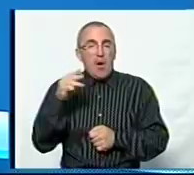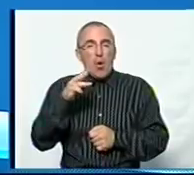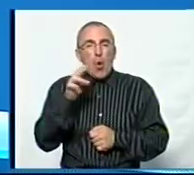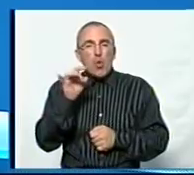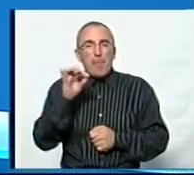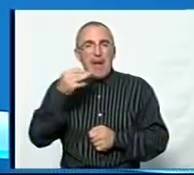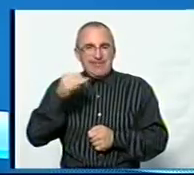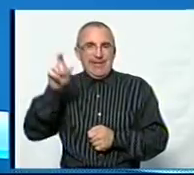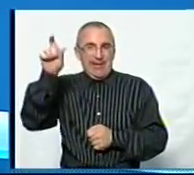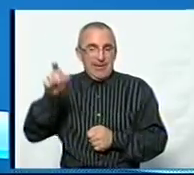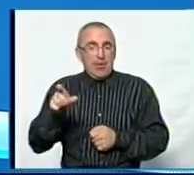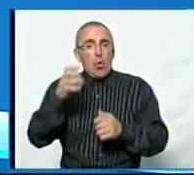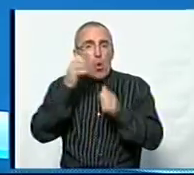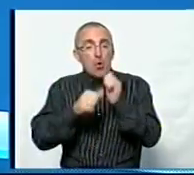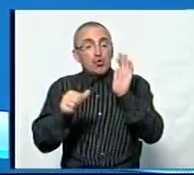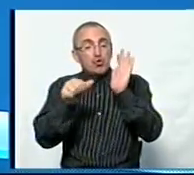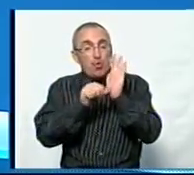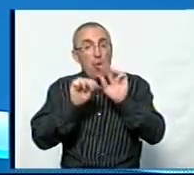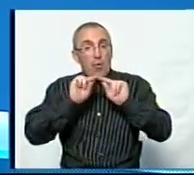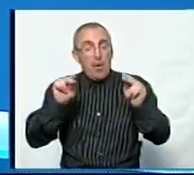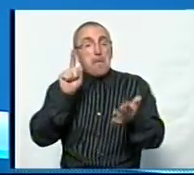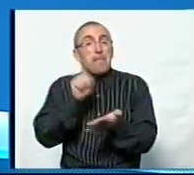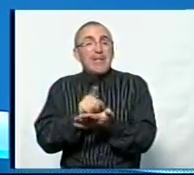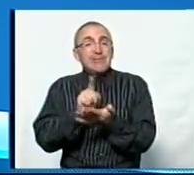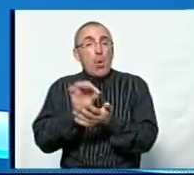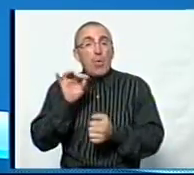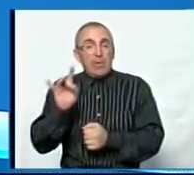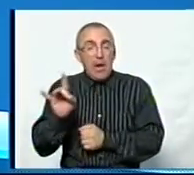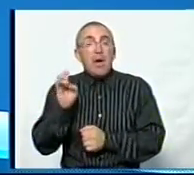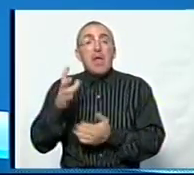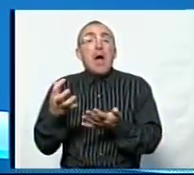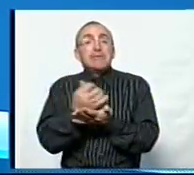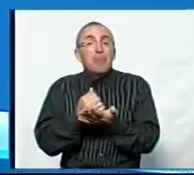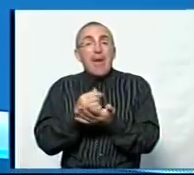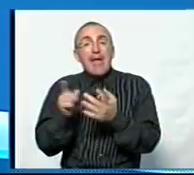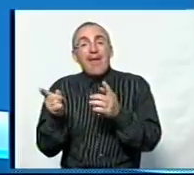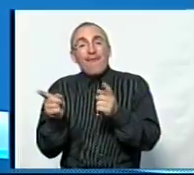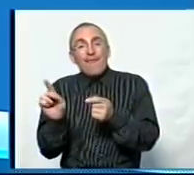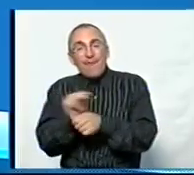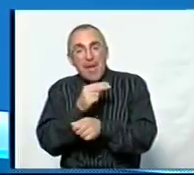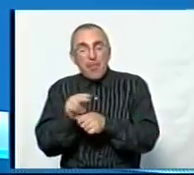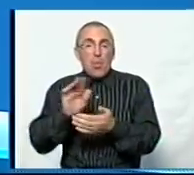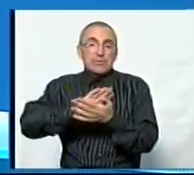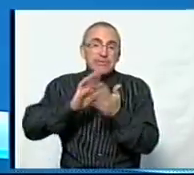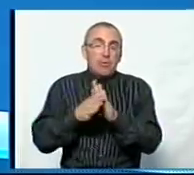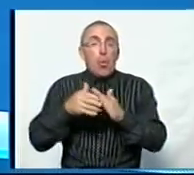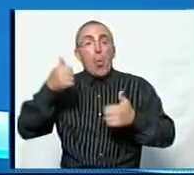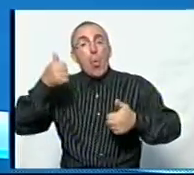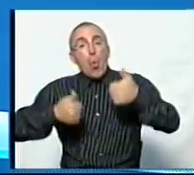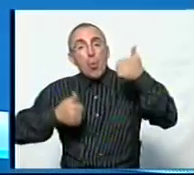Конопацький. Кожен шостий вчитель на селі пенсіонер, сказав він, і як збираються виправляти таку ситуацію, та чому конкурс